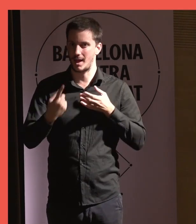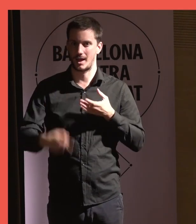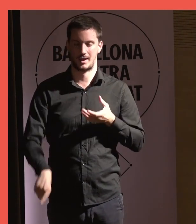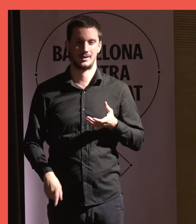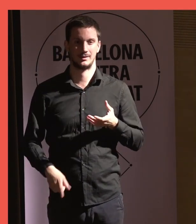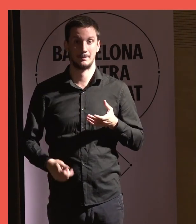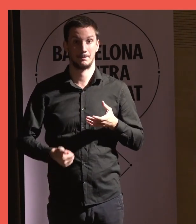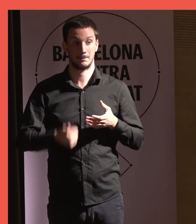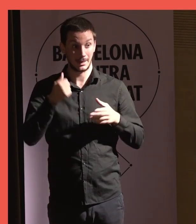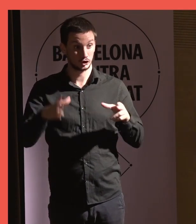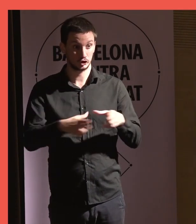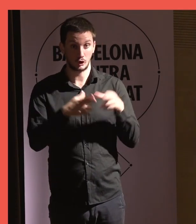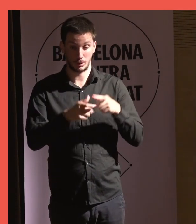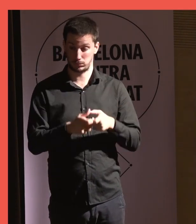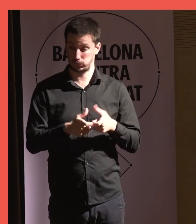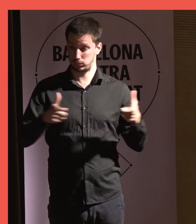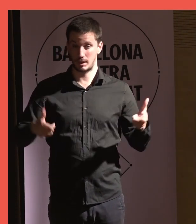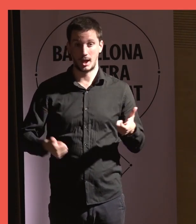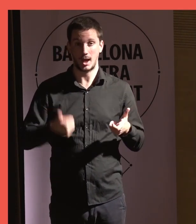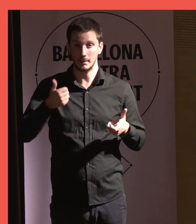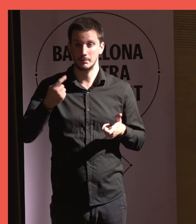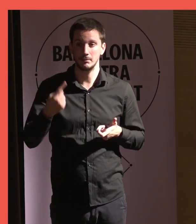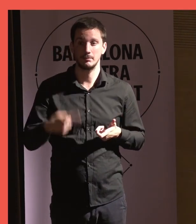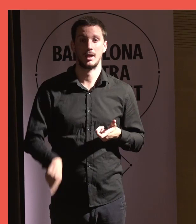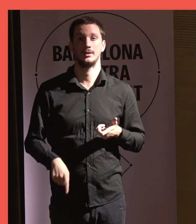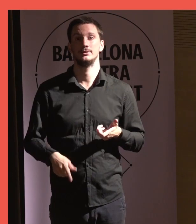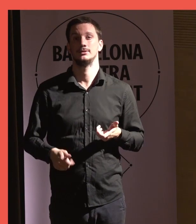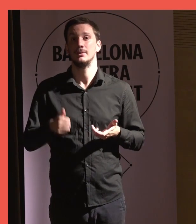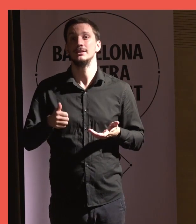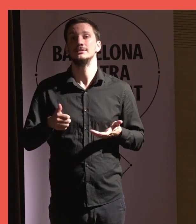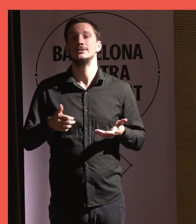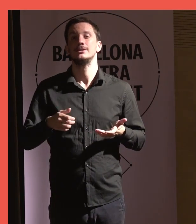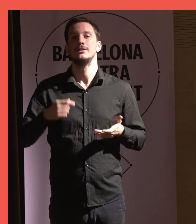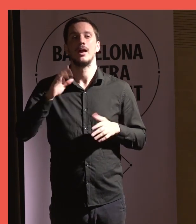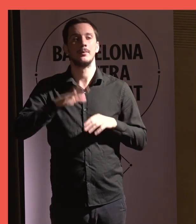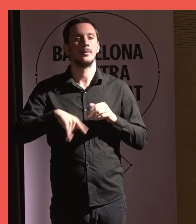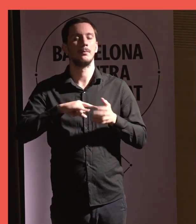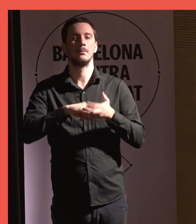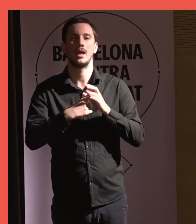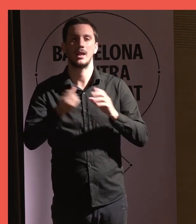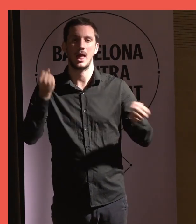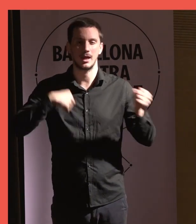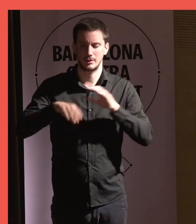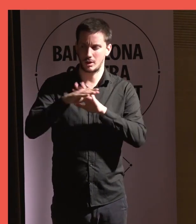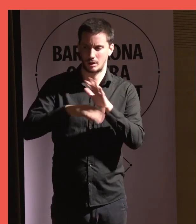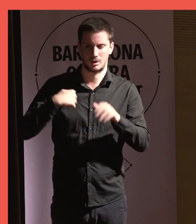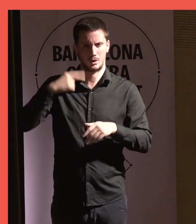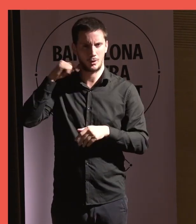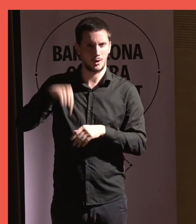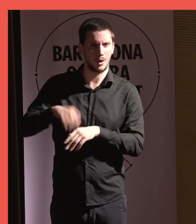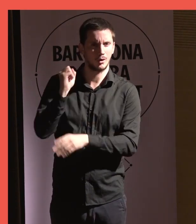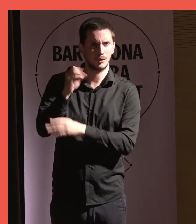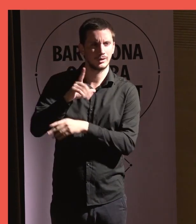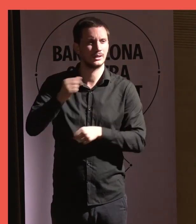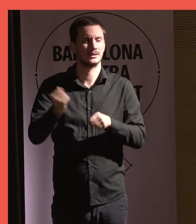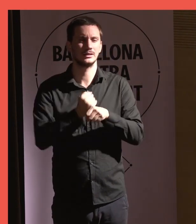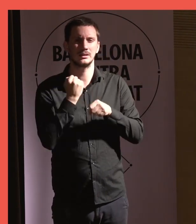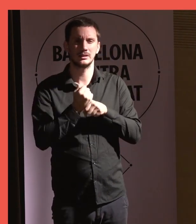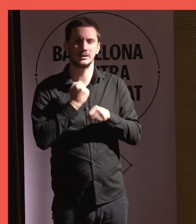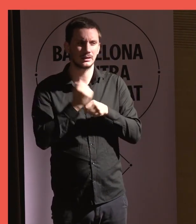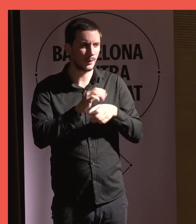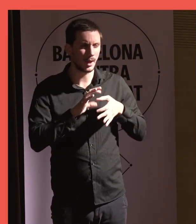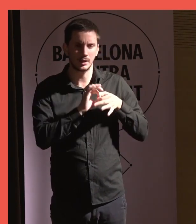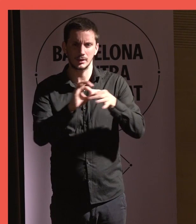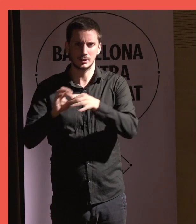més societat construïm amb participació, amb transversalitat, amb plans d'accions que hem vist avui, amb treball coordinat,